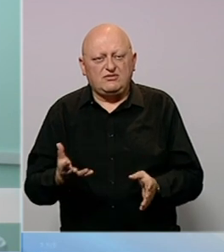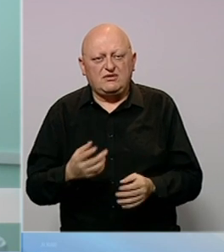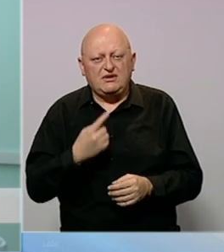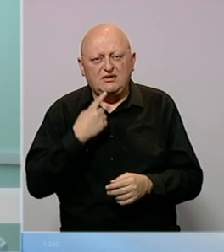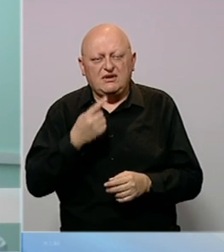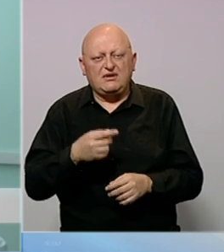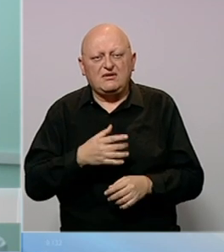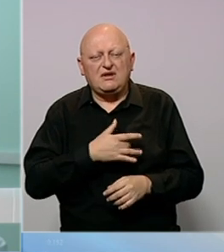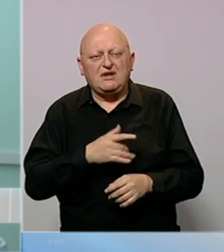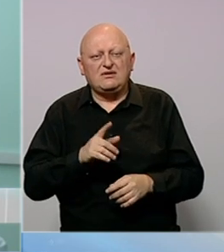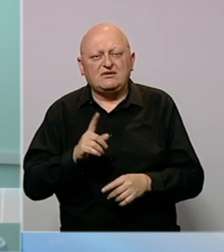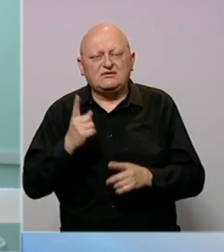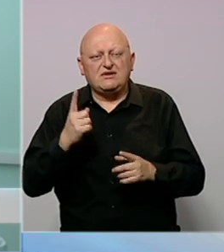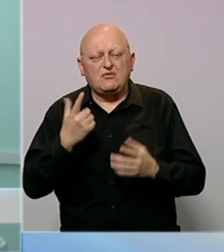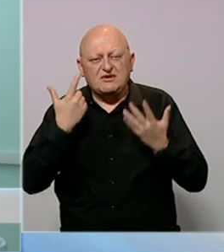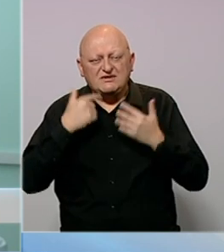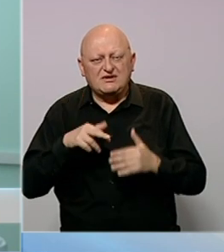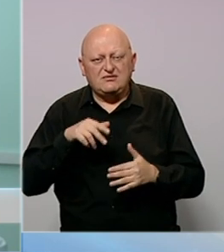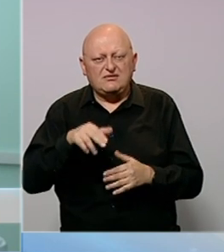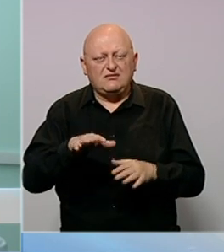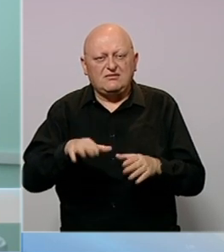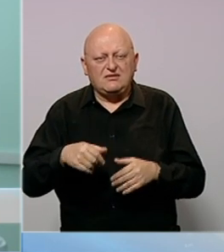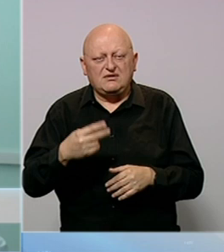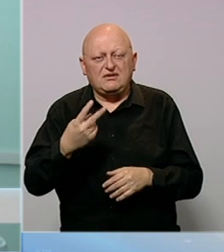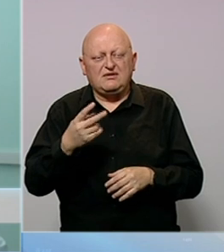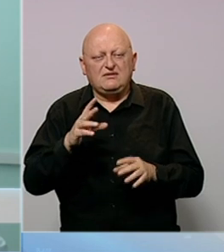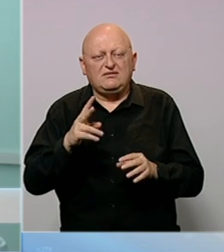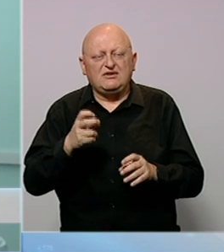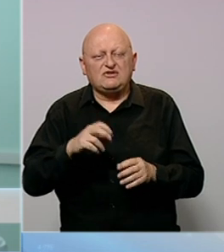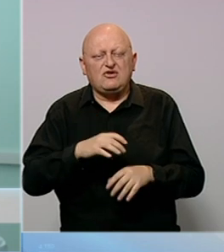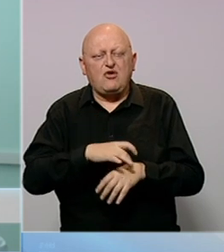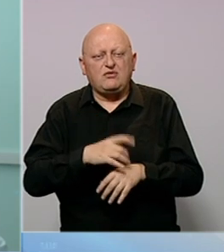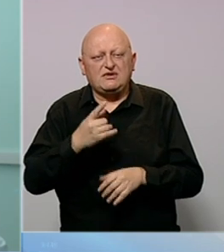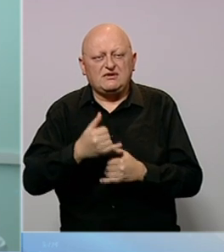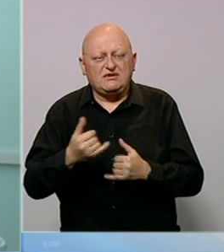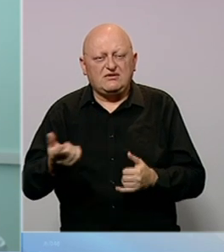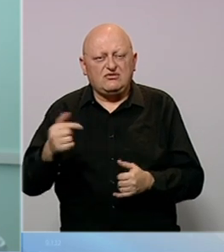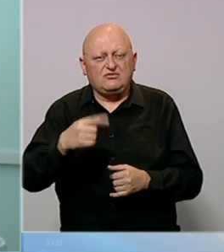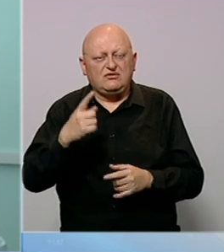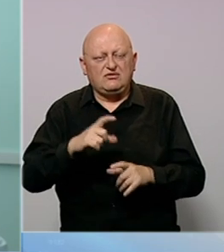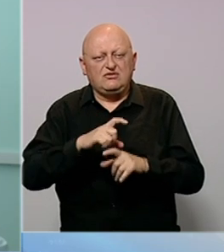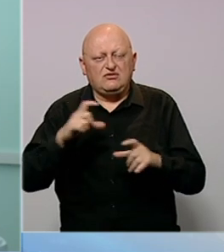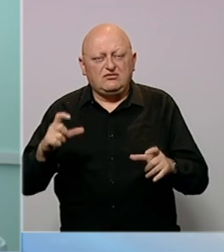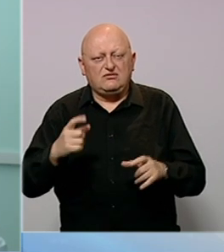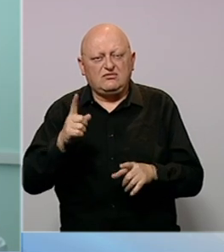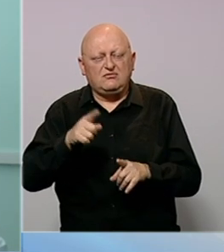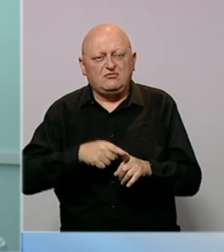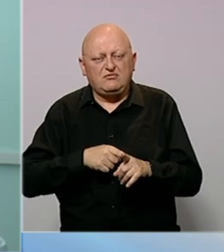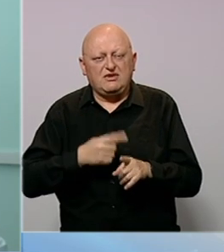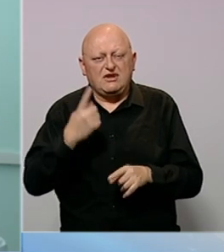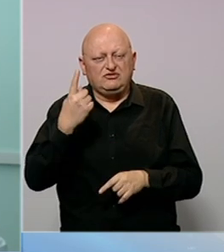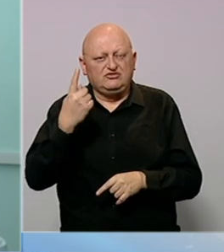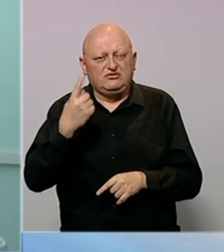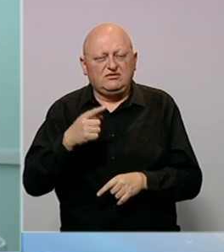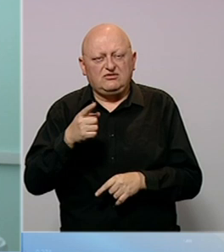Recimo interni stan dolazi jedan pot sedmično i prima deset pacijenata. mislite za jedan grad kad dođe tako u dom zdravlje za mjesečni jedan pot?